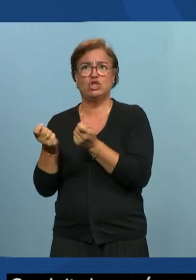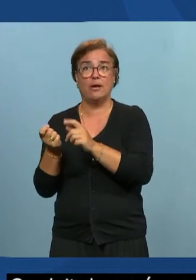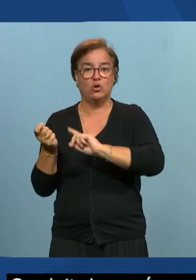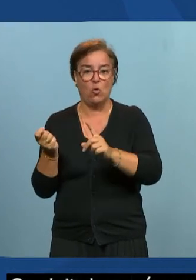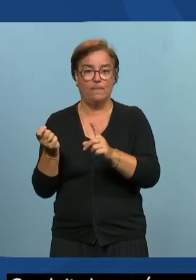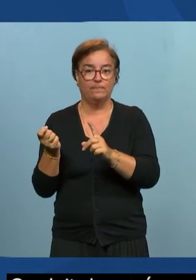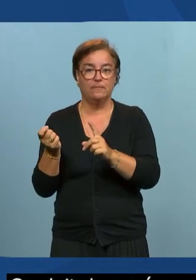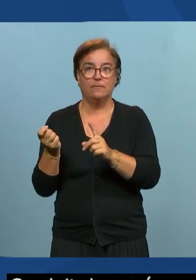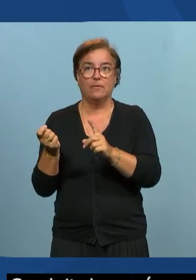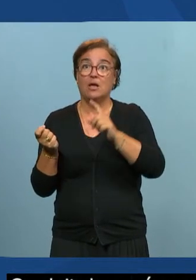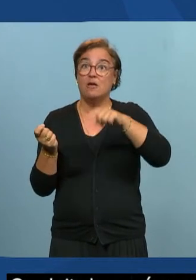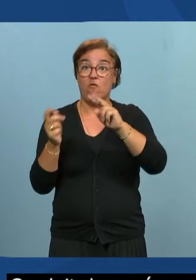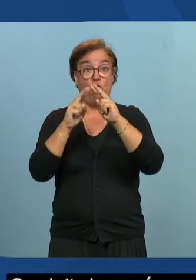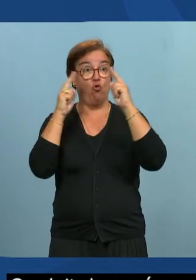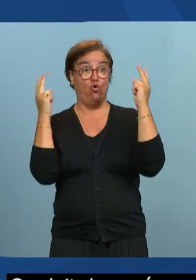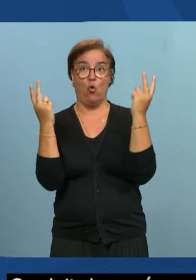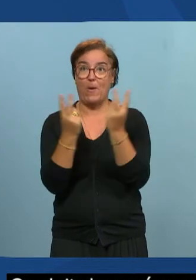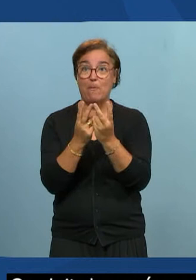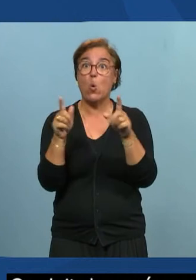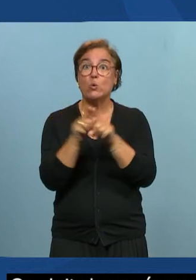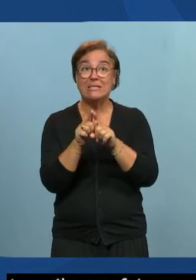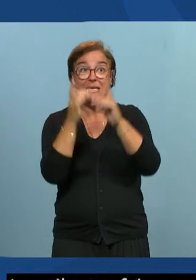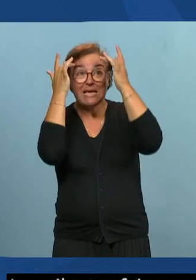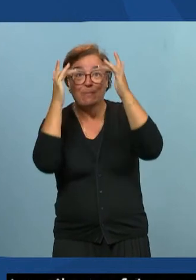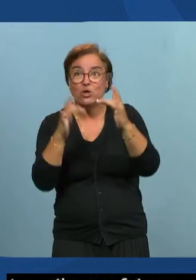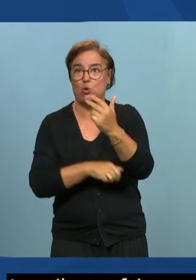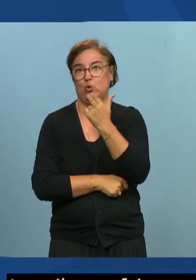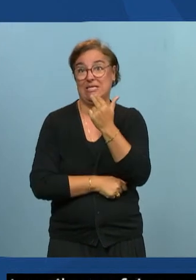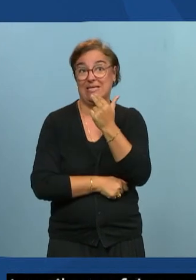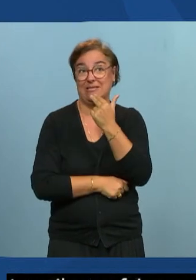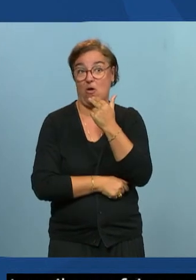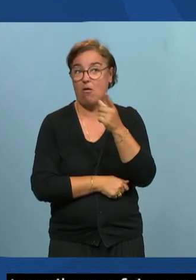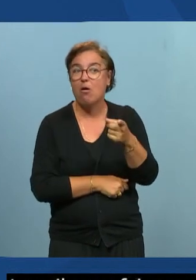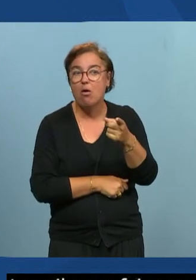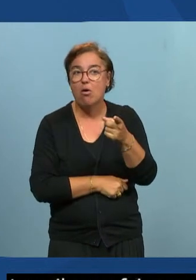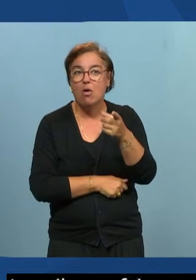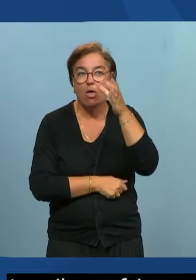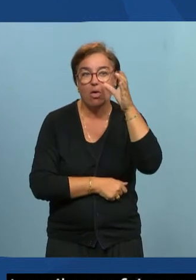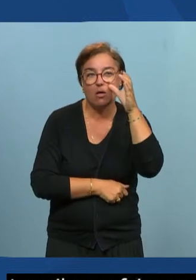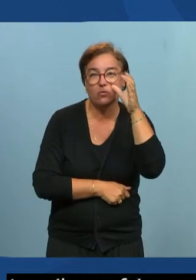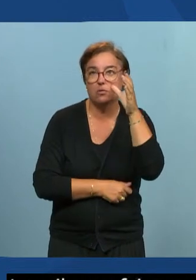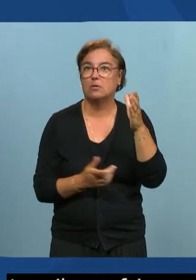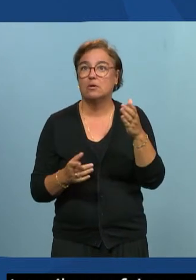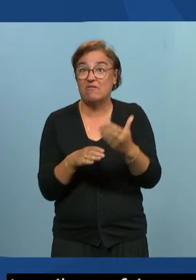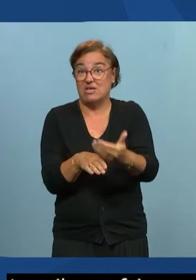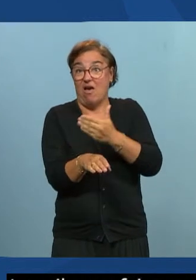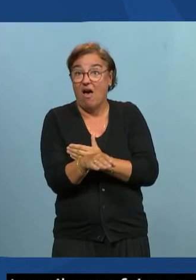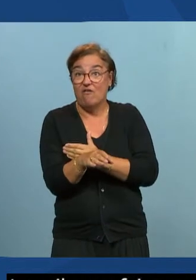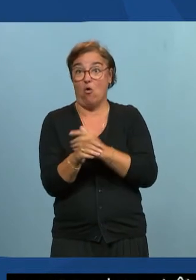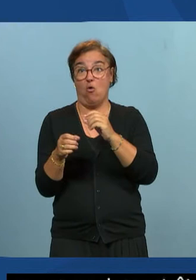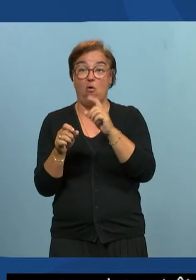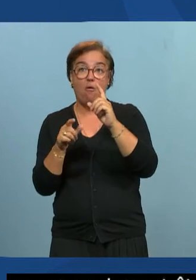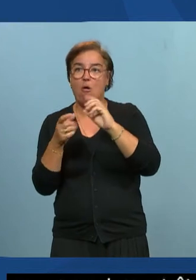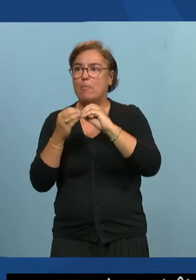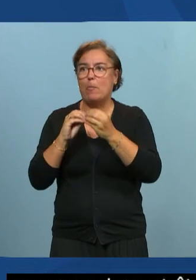l'expérience utilisateur, y compris ce qui se passe avant l'interface et y compris ce qui va se